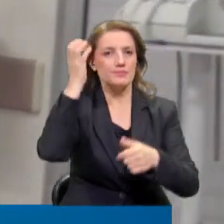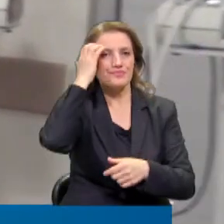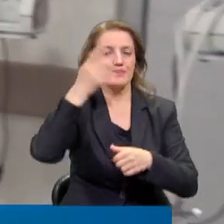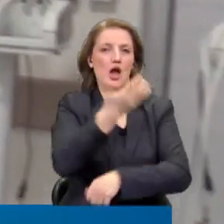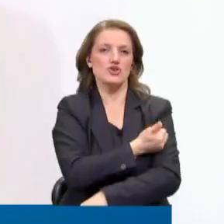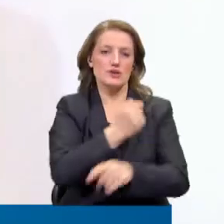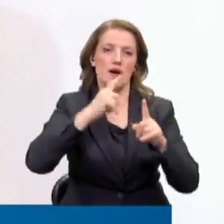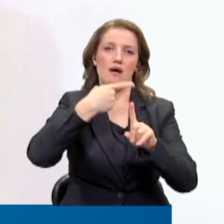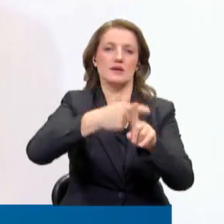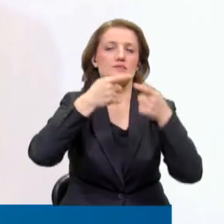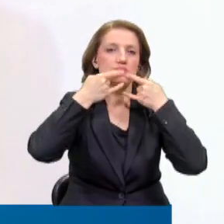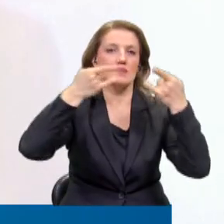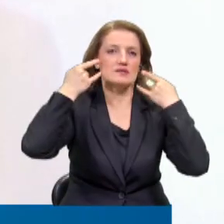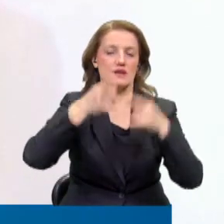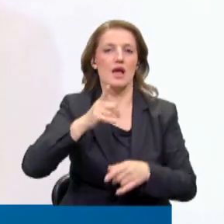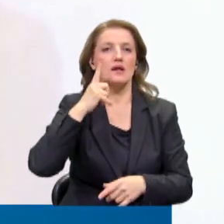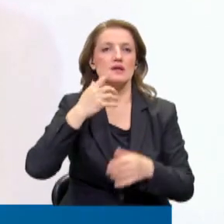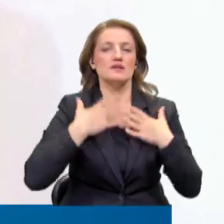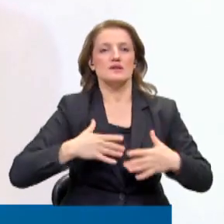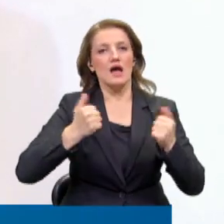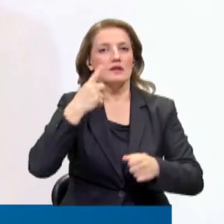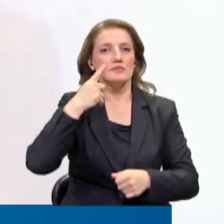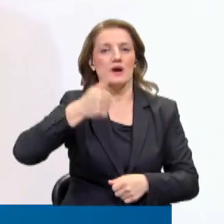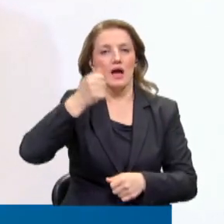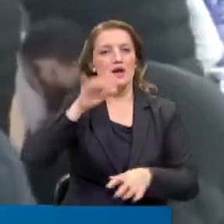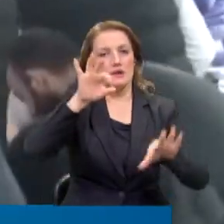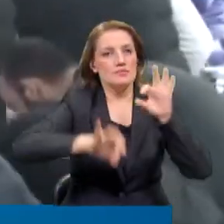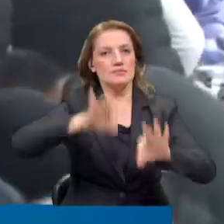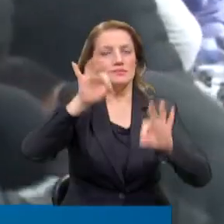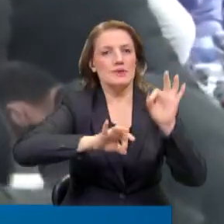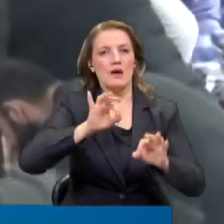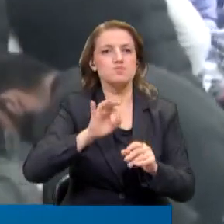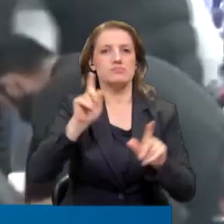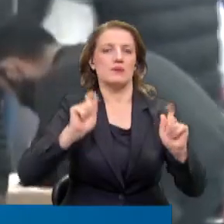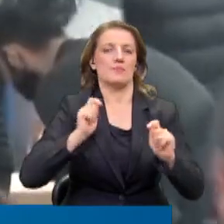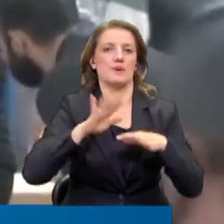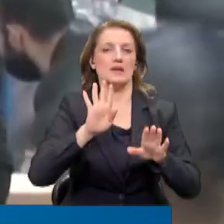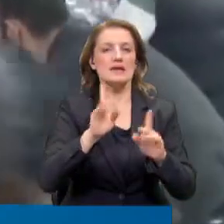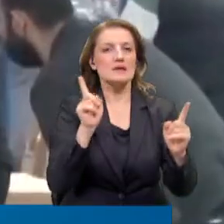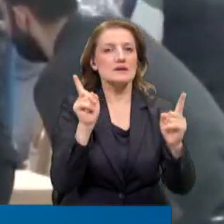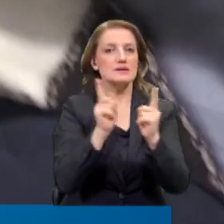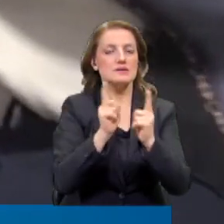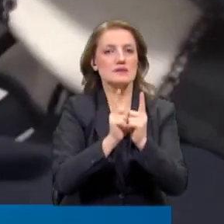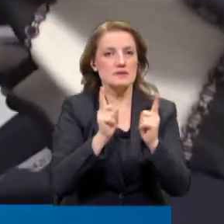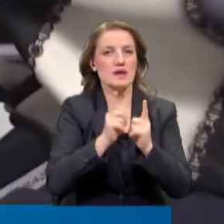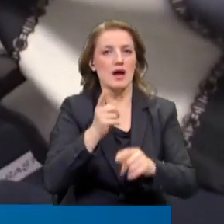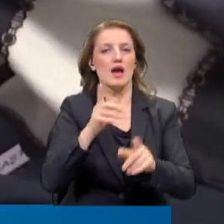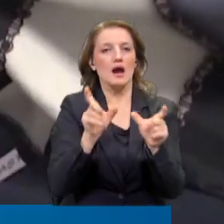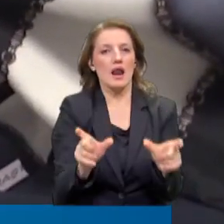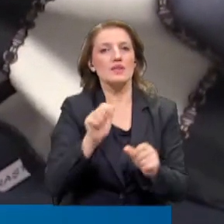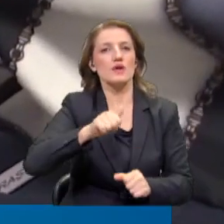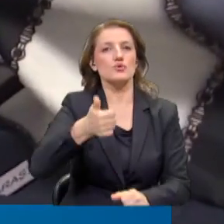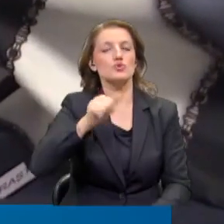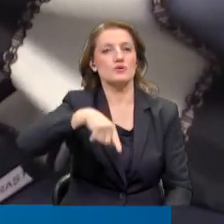Bakanı Fahrettin Koca da tedbirlerin ihmal edilmemesi gerektiğini söyledi. Kısaltılan izolasyon süresi ve aşılı temaslılarda karantinanın